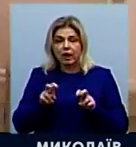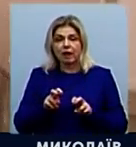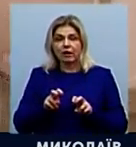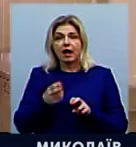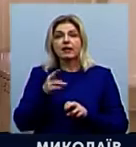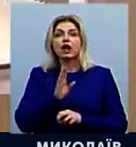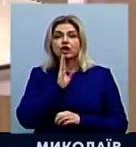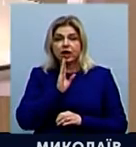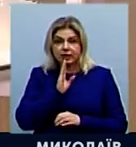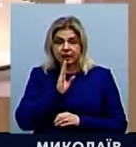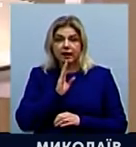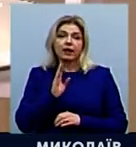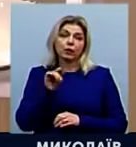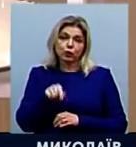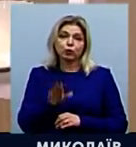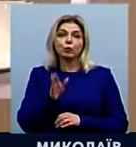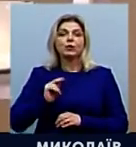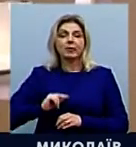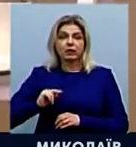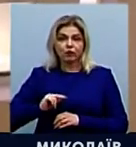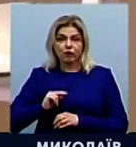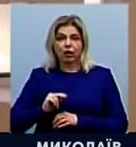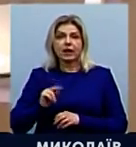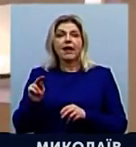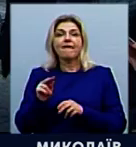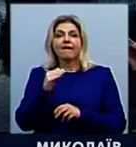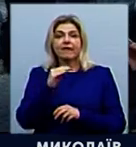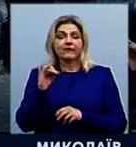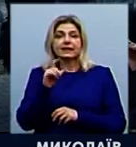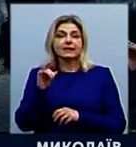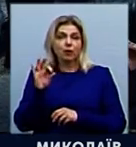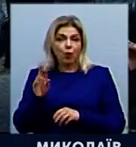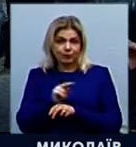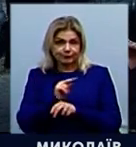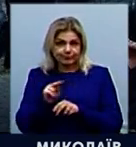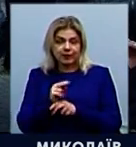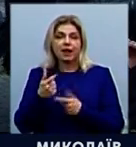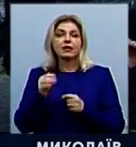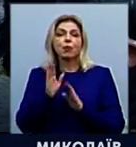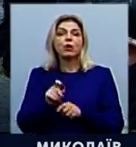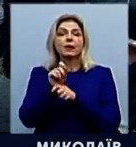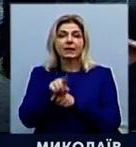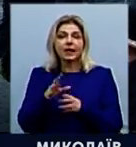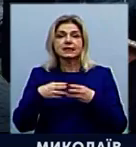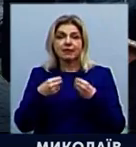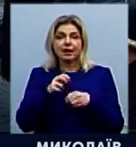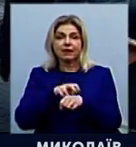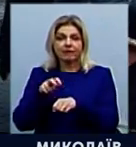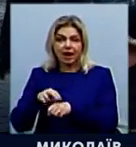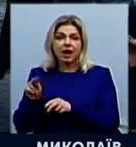кабінет для жіночого населення. Тут буде працювати у нас фізіотерапевтичний кабінет, де будуть призначати сімейні лікарі процедури